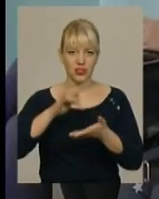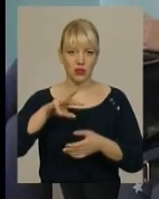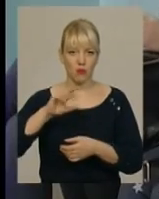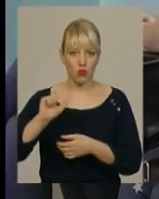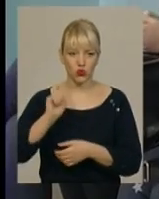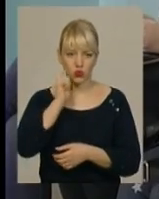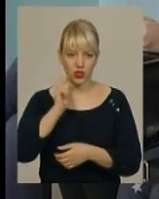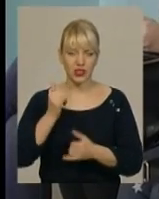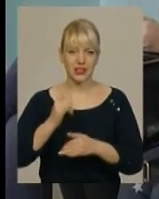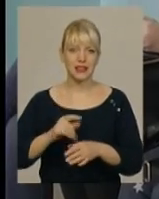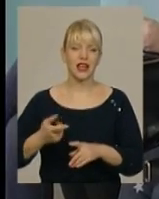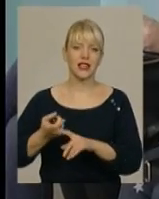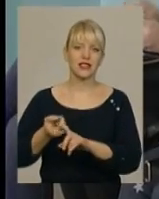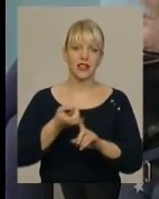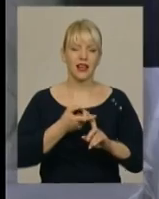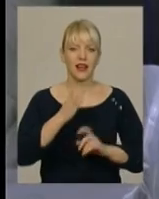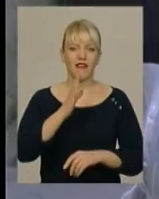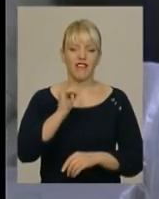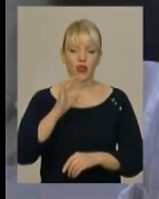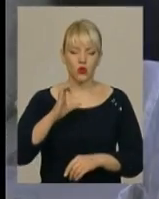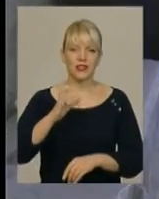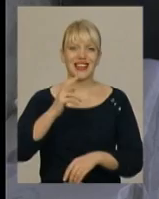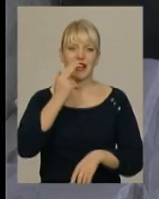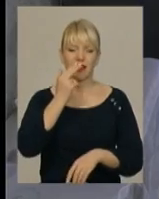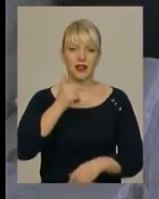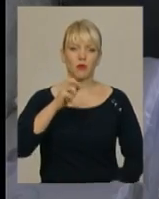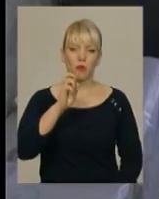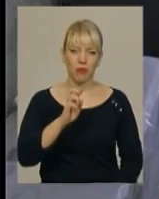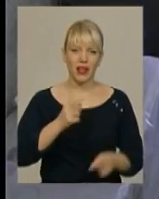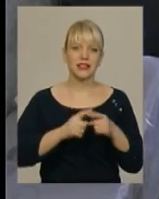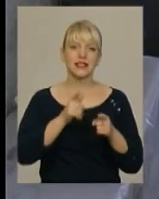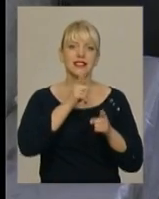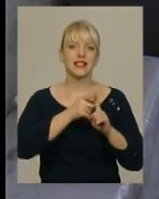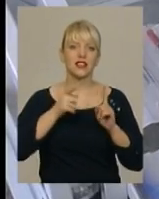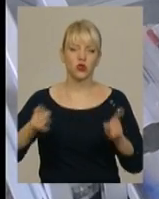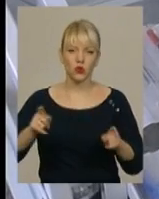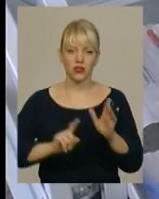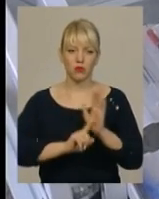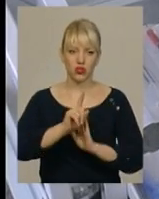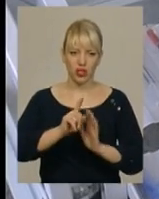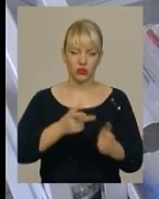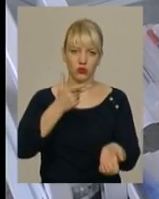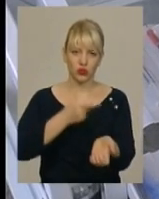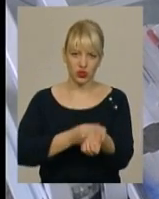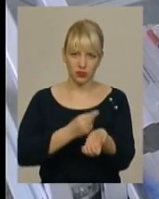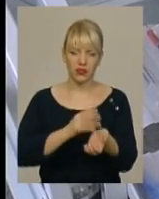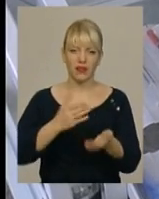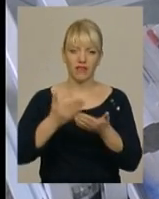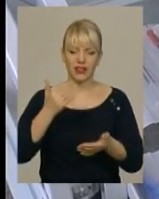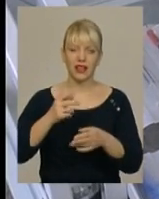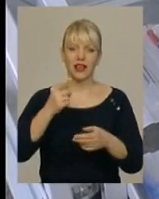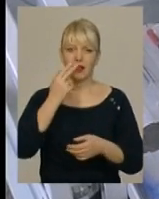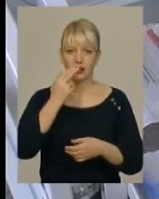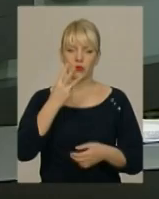території краю циркулює вірус грипу типу Б. Медики називають його сезонним. З початку сезону щеплення від грипу отримали майже 3,5